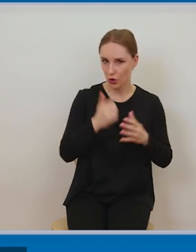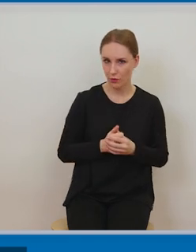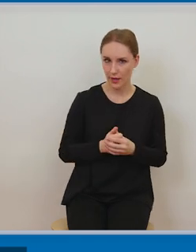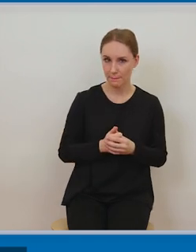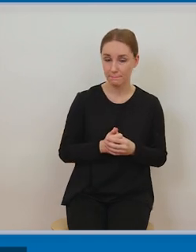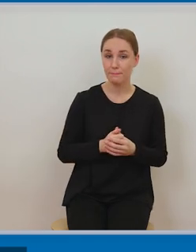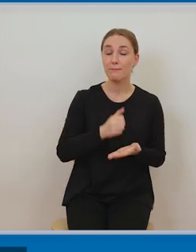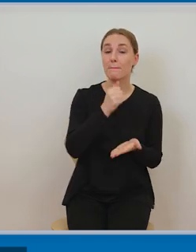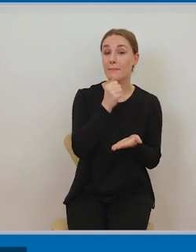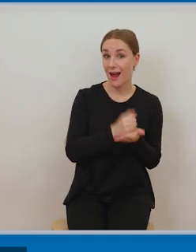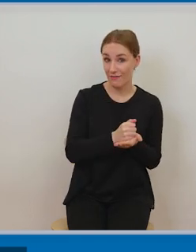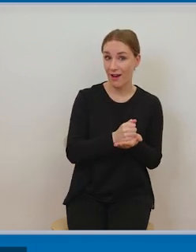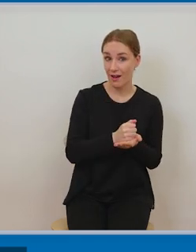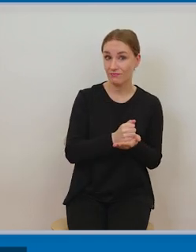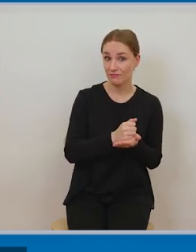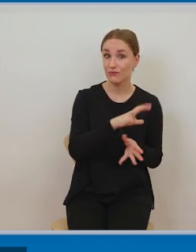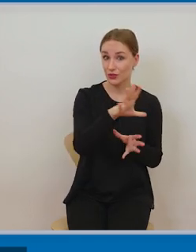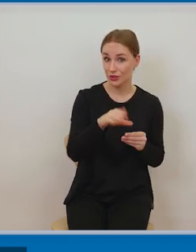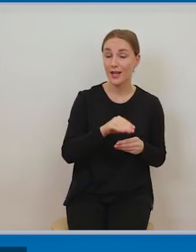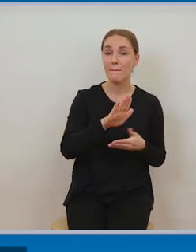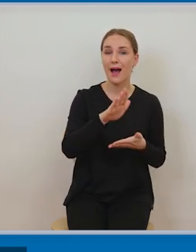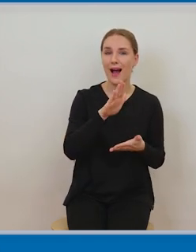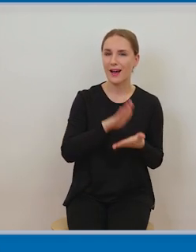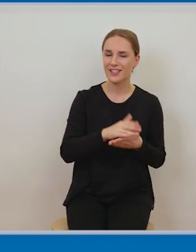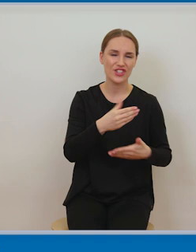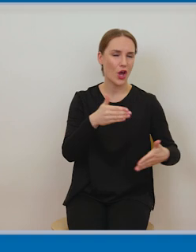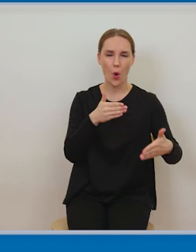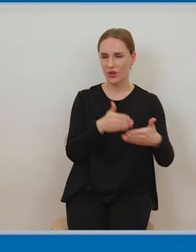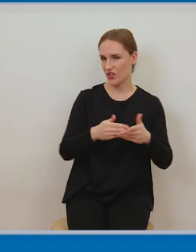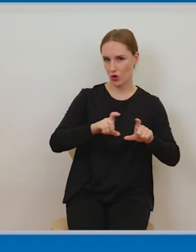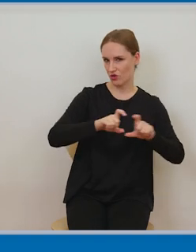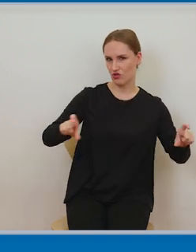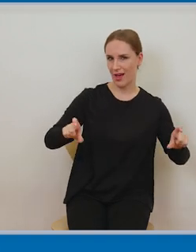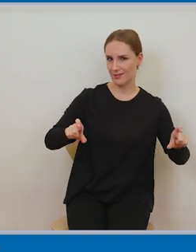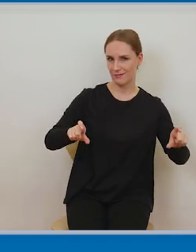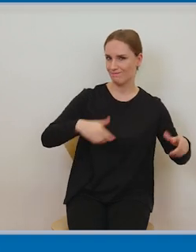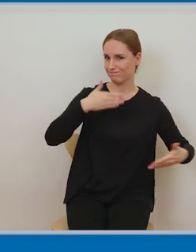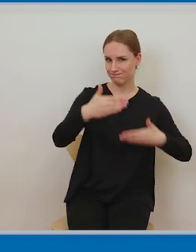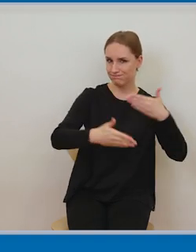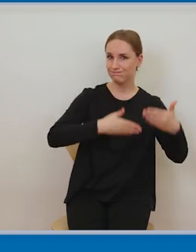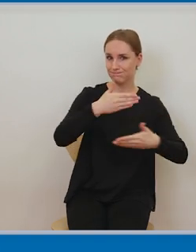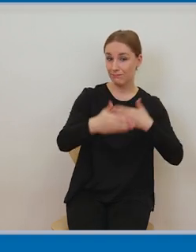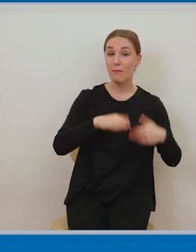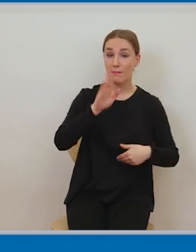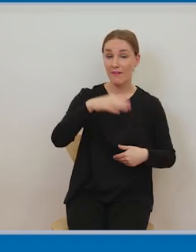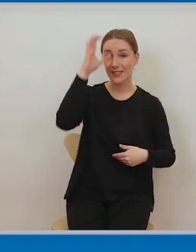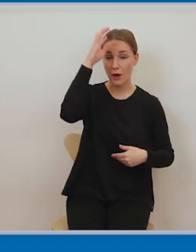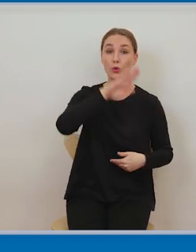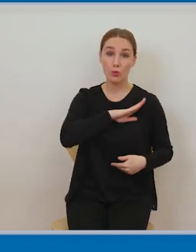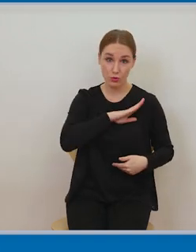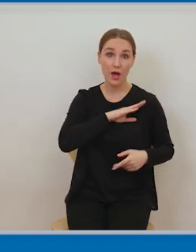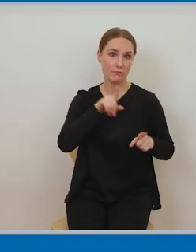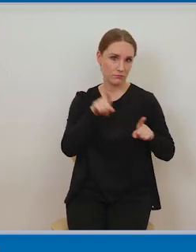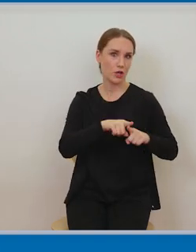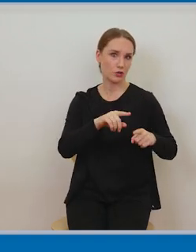mają charakter nieograniczony w czasie, a zatem trwają także po śmierci twórcy, co oznacza, że